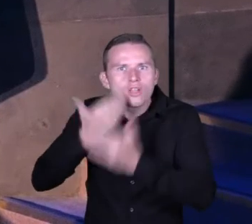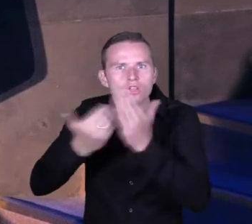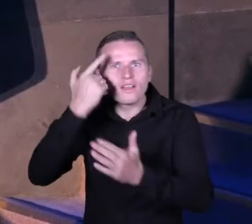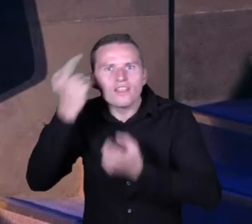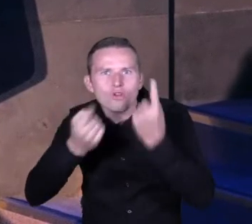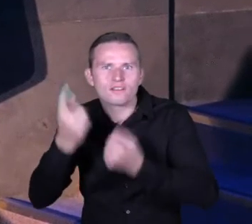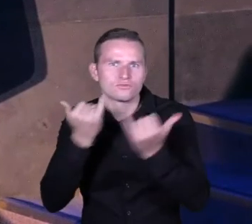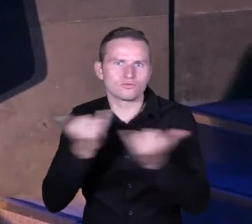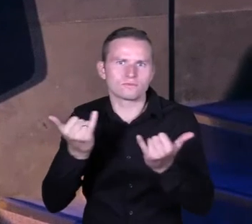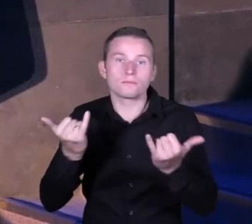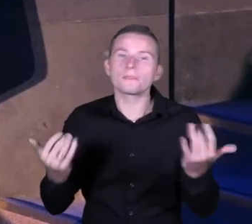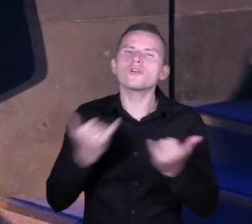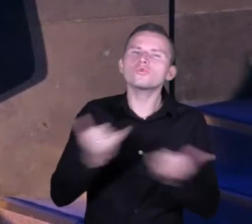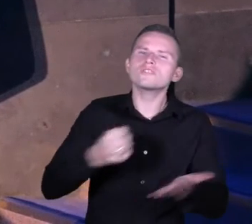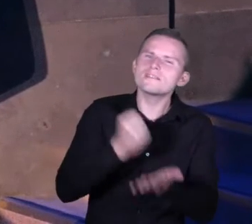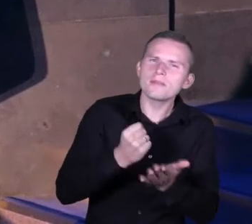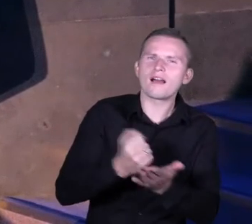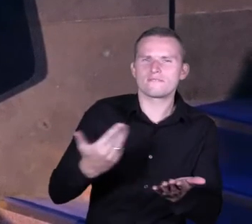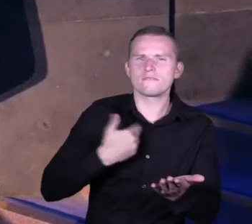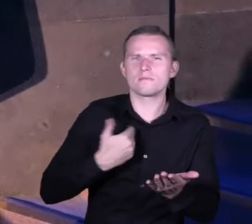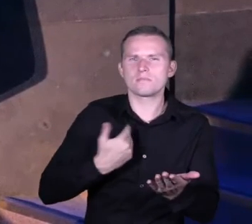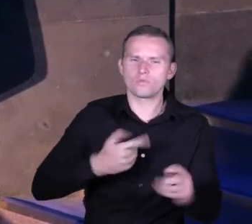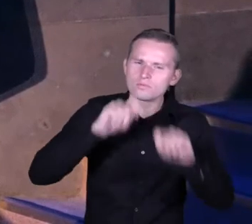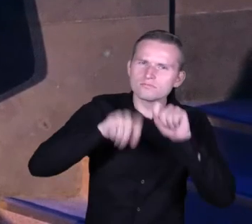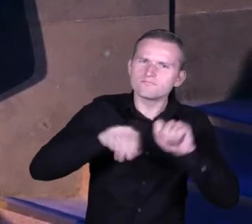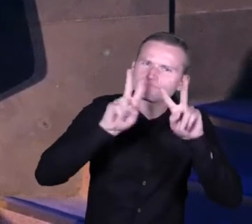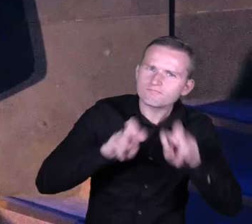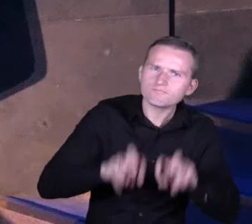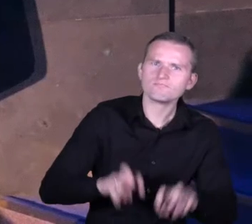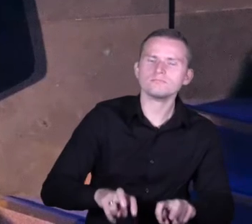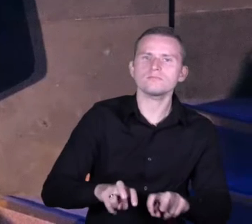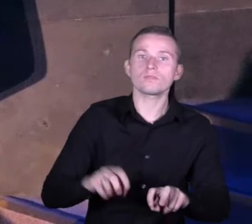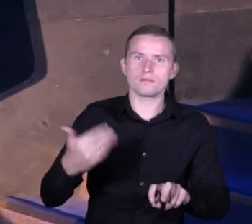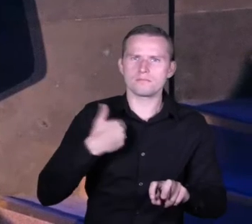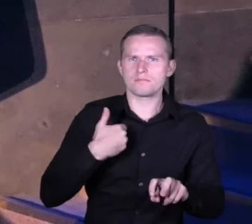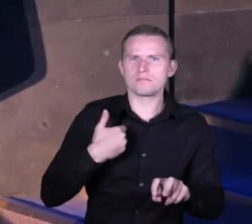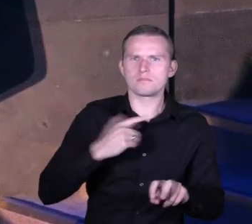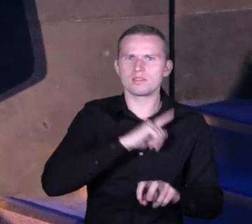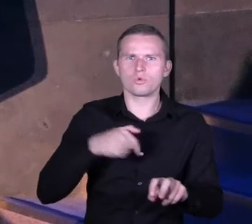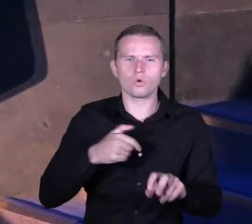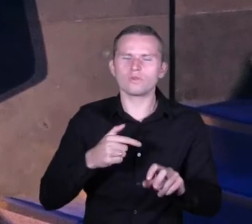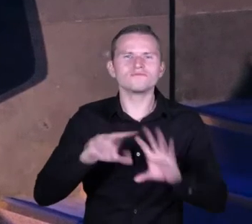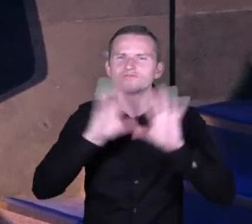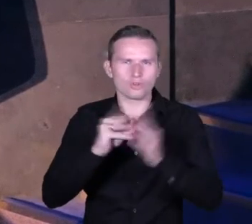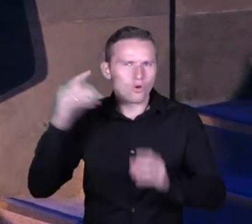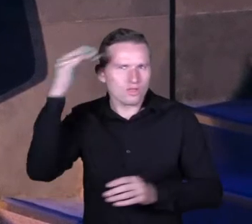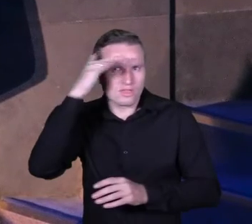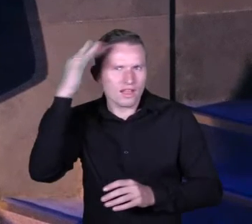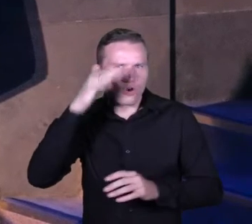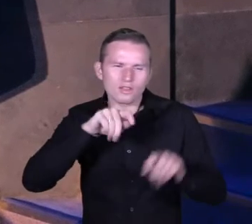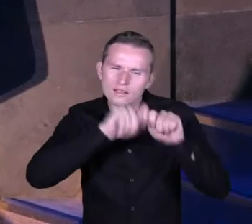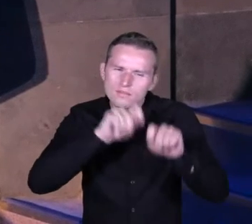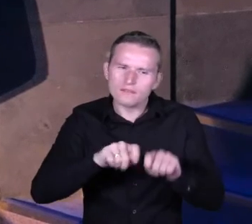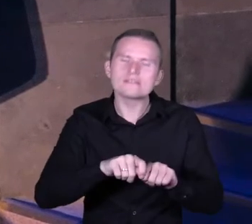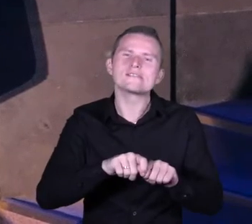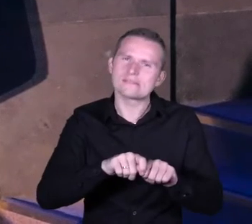rozwiązywaliśmy schematycznie, których zajmowaliśmy się w sposób bardzo teoretyczny, można podejść do nich inaczej,